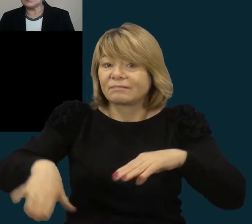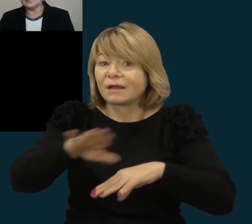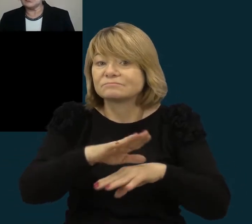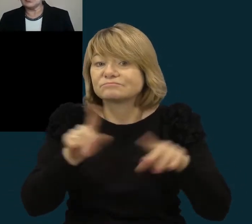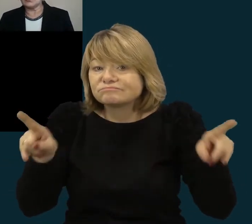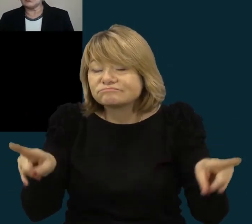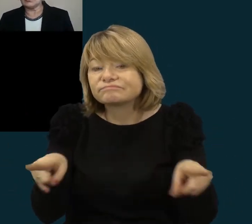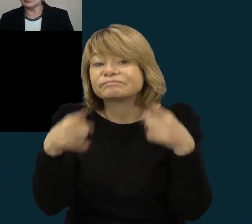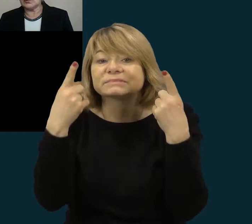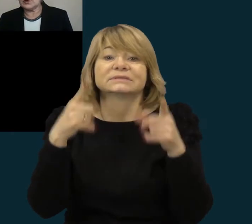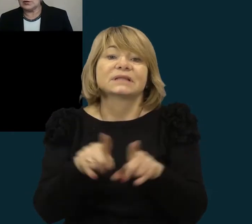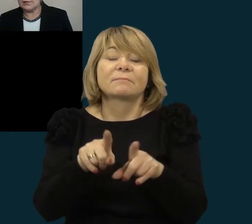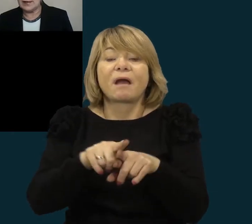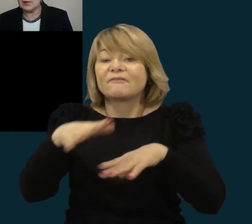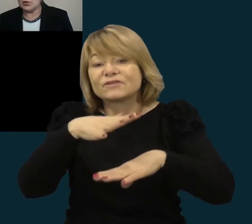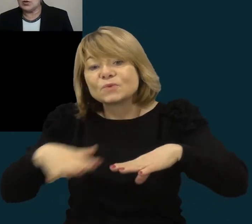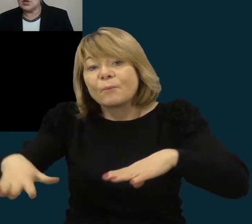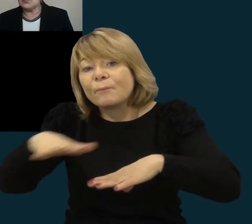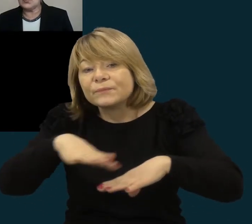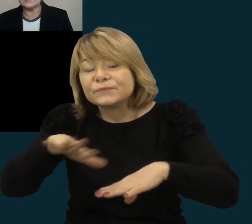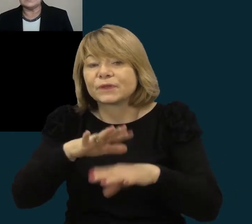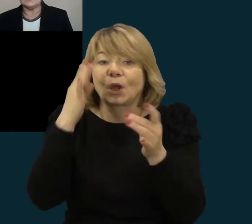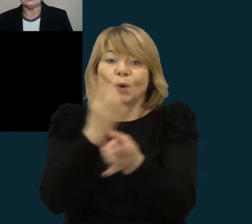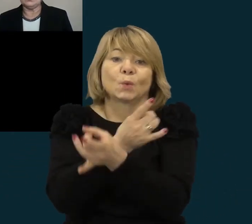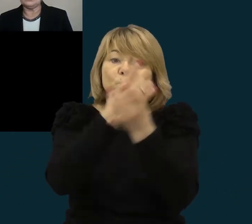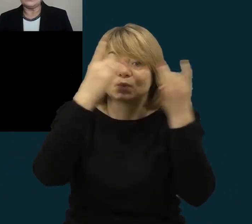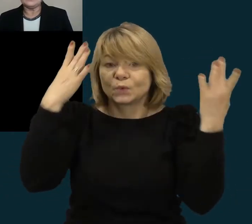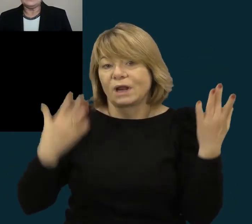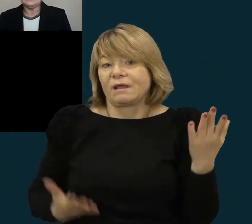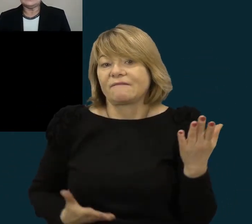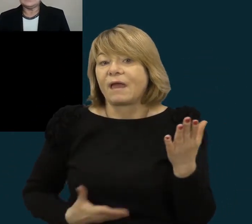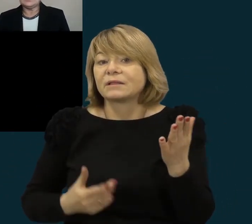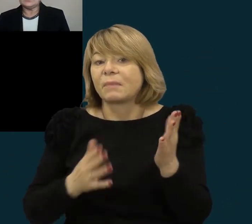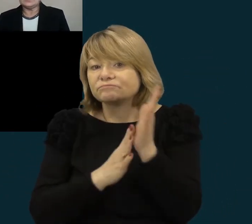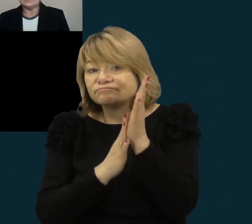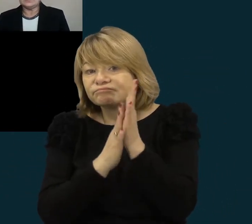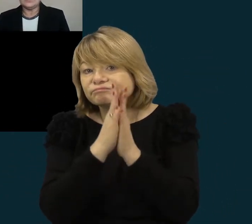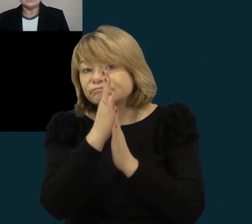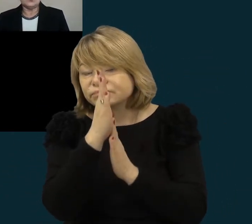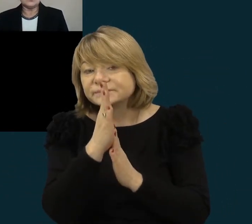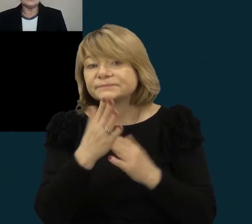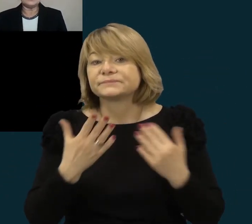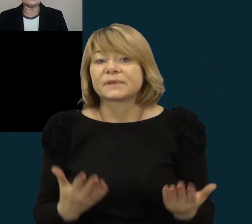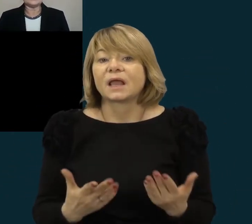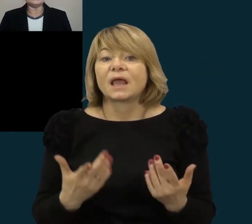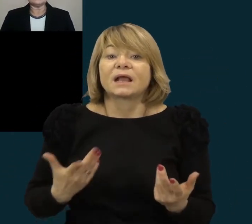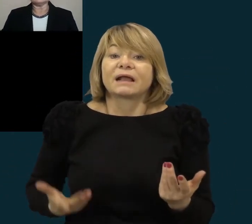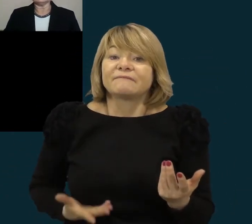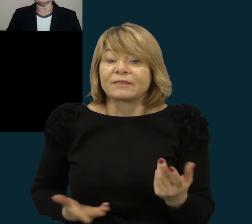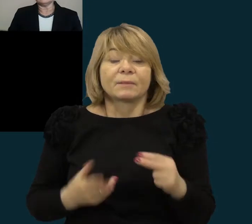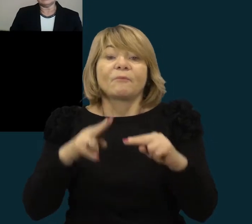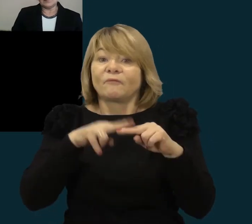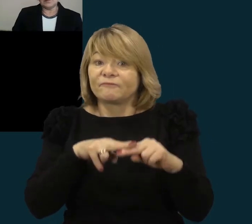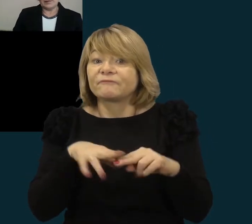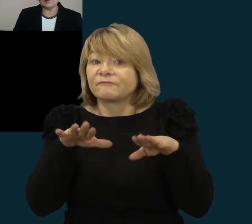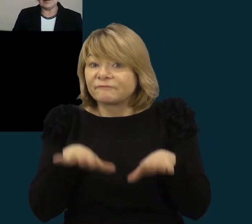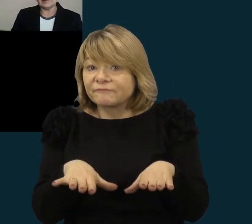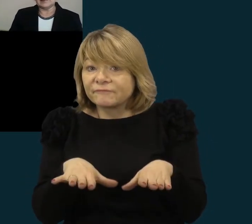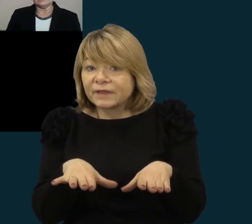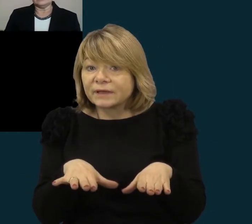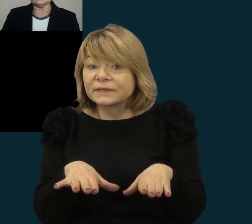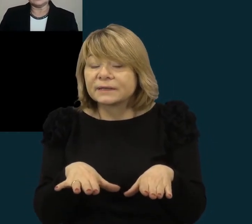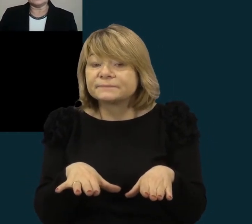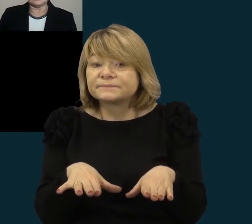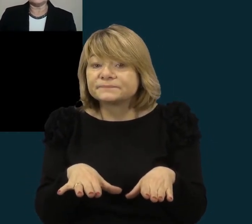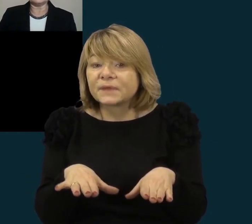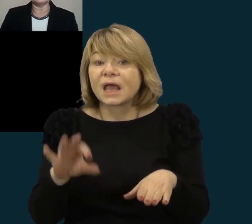visomeninio ir kultūrinio gyvenimo puoseleimo. Tai gyvenamoje aplinka, kaip mes, kad